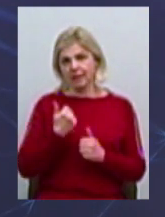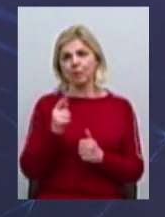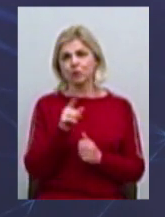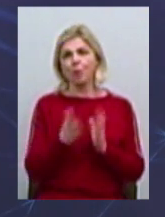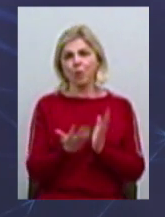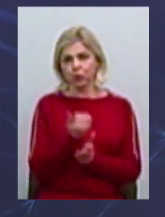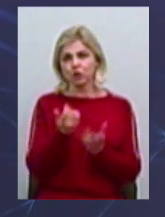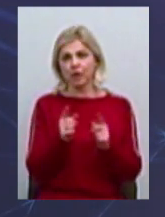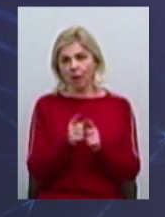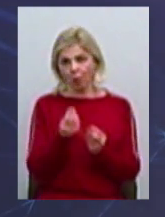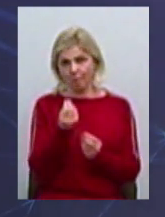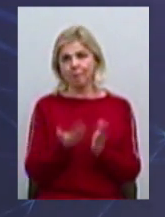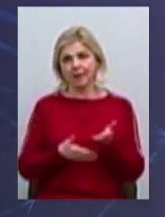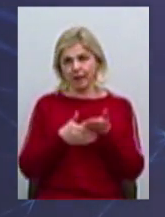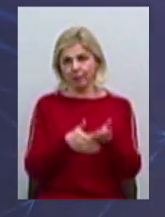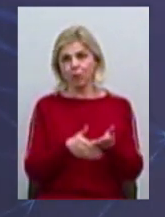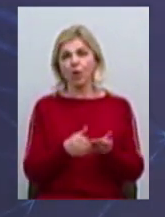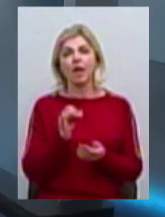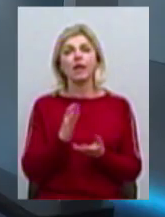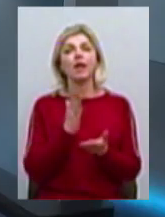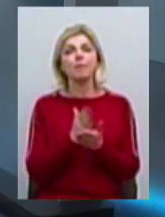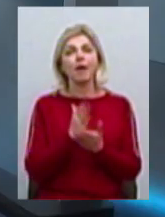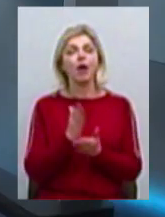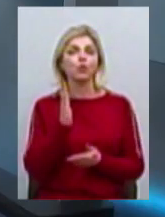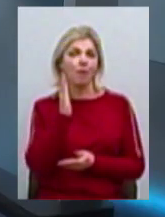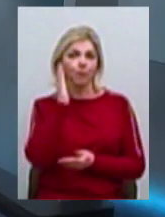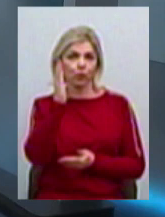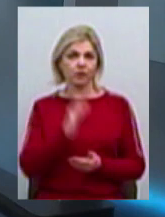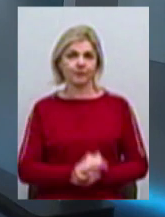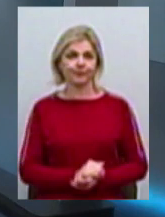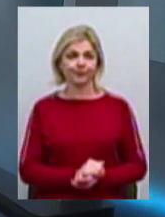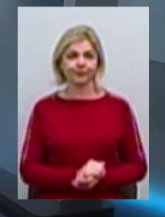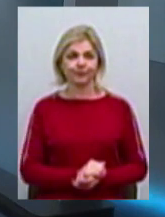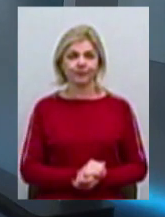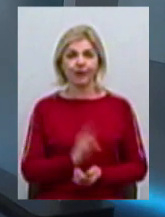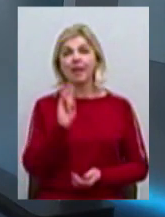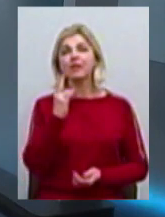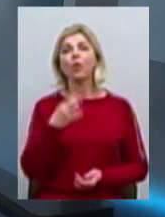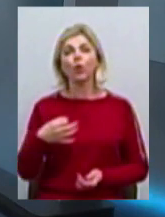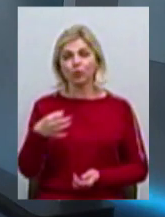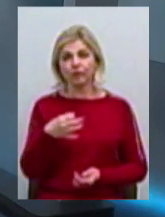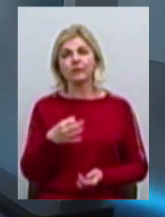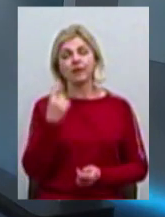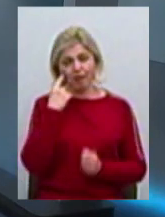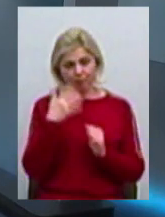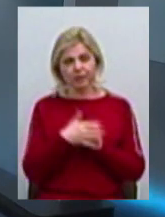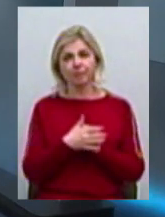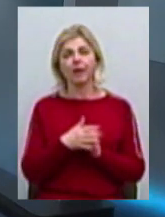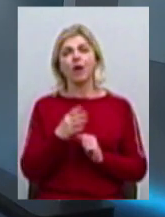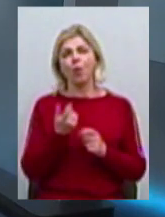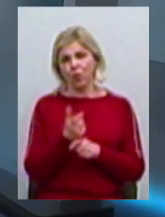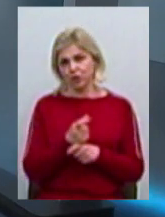в принципі, мають майбутнє. Ну, ось, смотри, тут все достойно. Я розумію, Ні, Калайович, достаточно